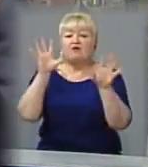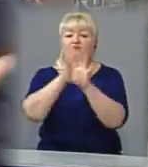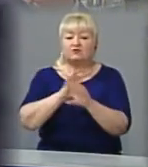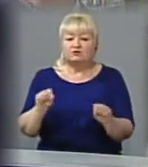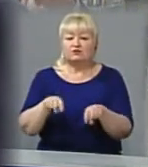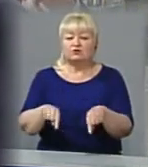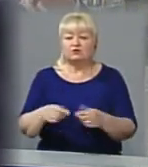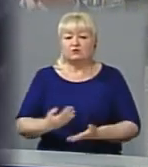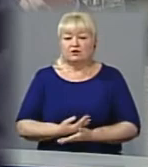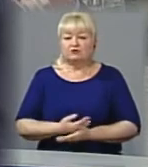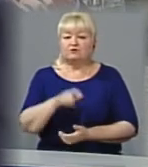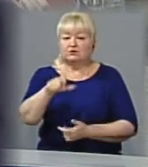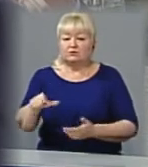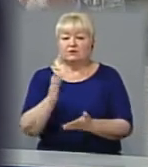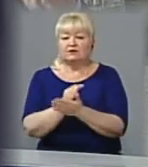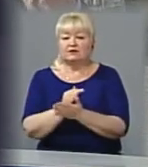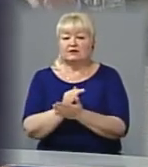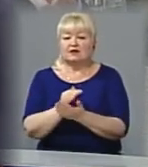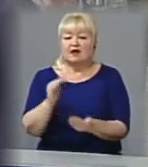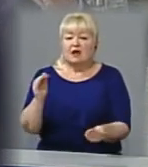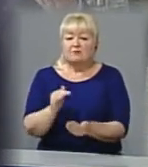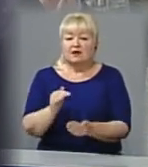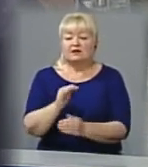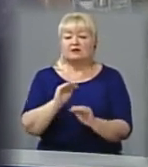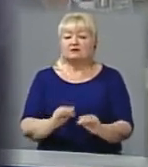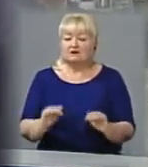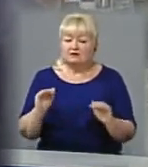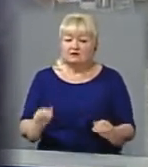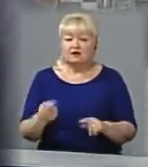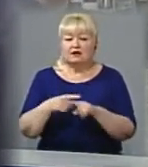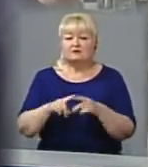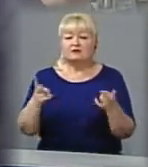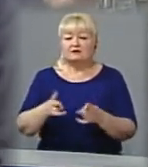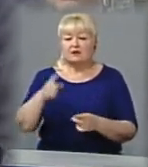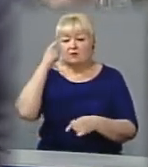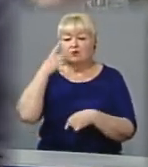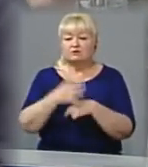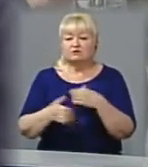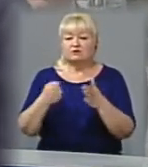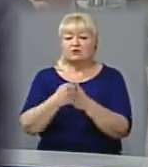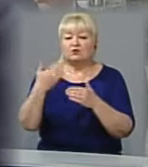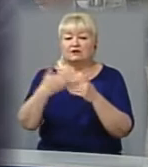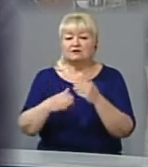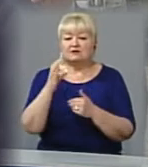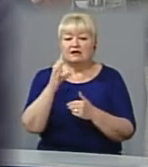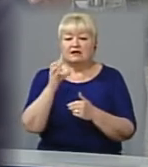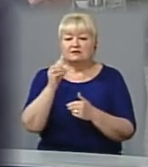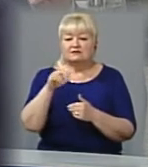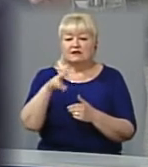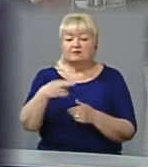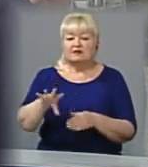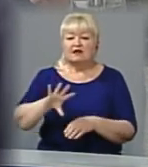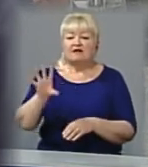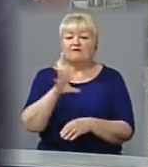тому що тут живуть люди, є малі діти. І також треба це розуміти. До кінця серпня весь об'єм